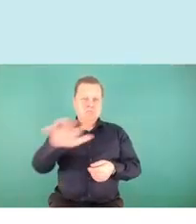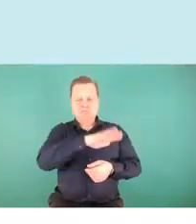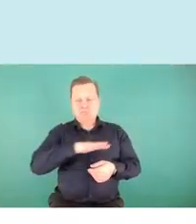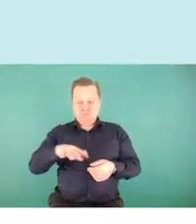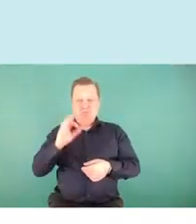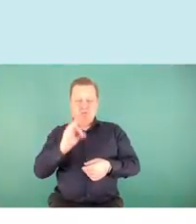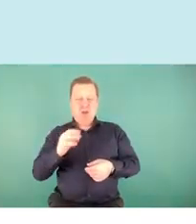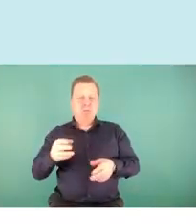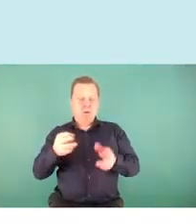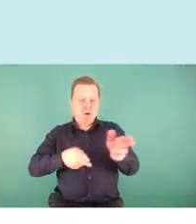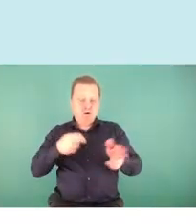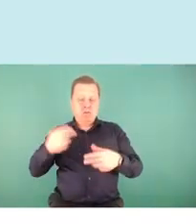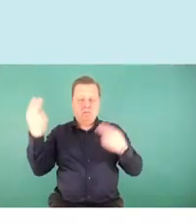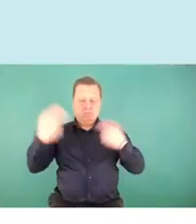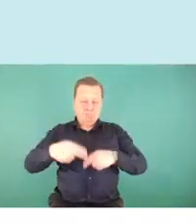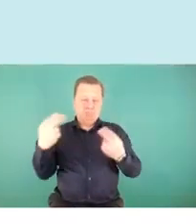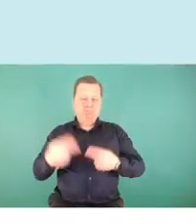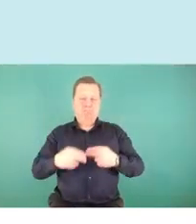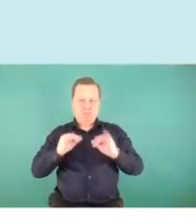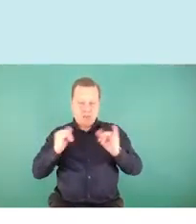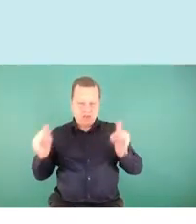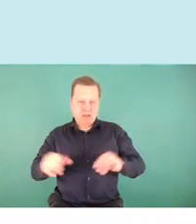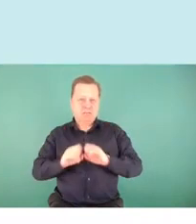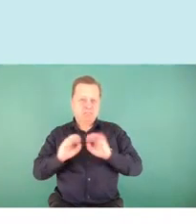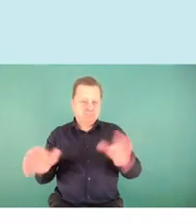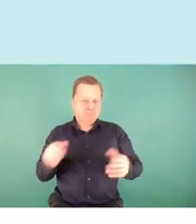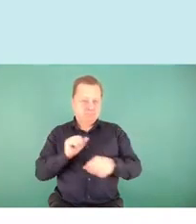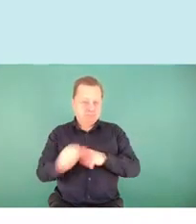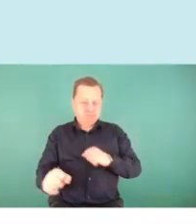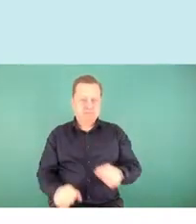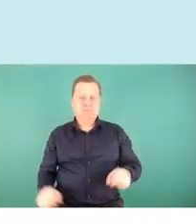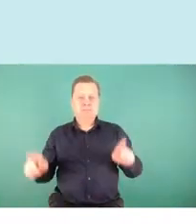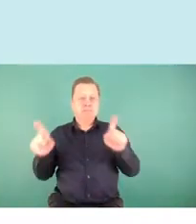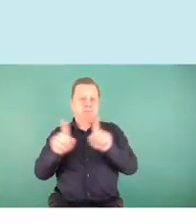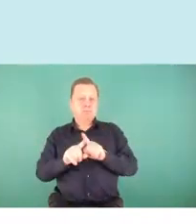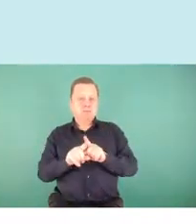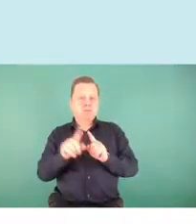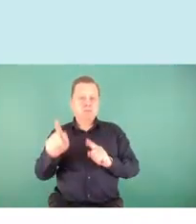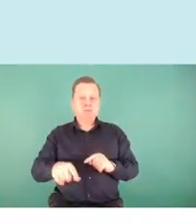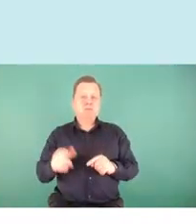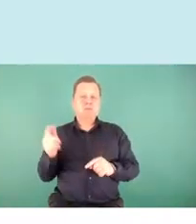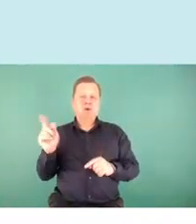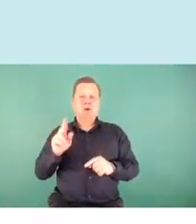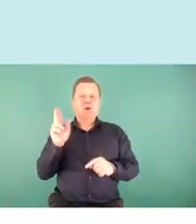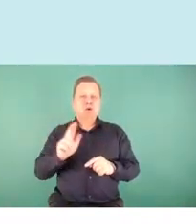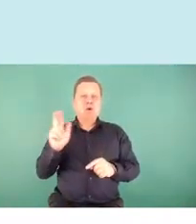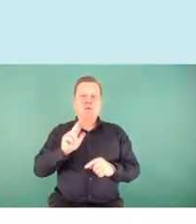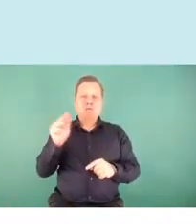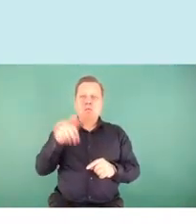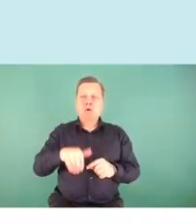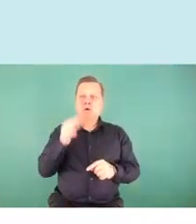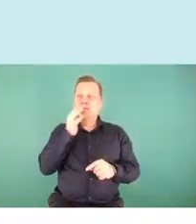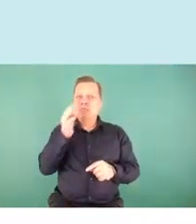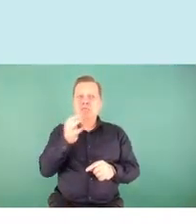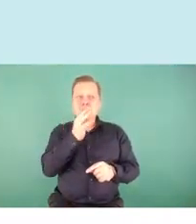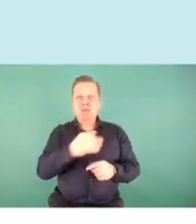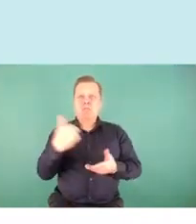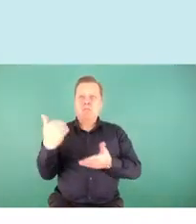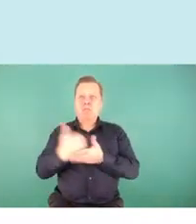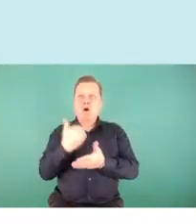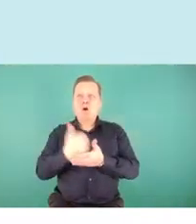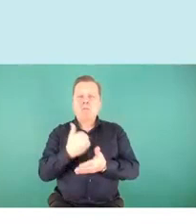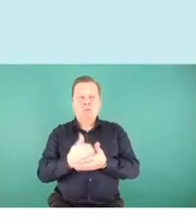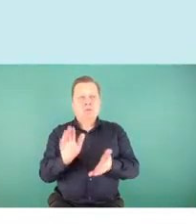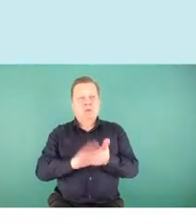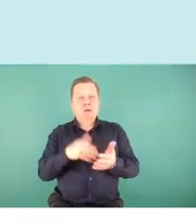przejazdach kolejowo-drogowych. Ale mówimy również o tym, u kogo należy szukać pomocy, kogo można zapytać, poprosić o pomoc, kiedy dojdzie